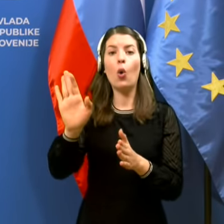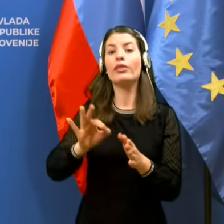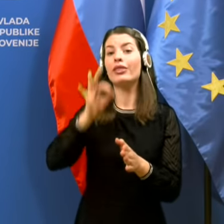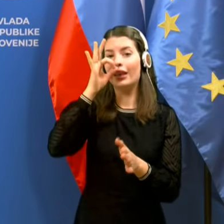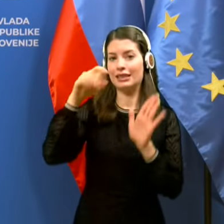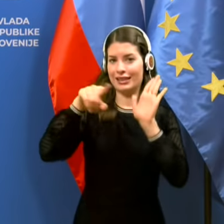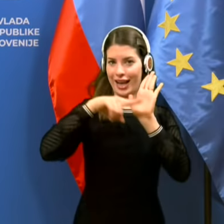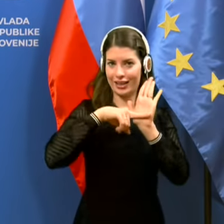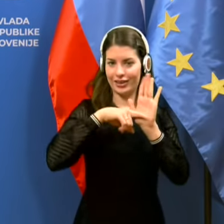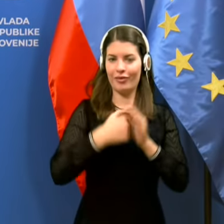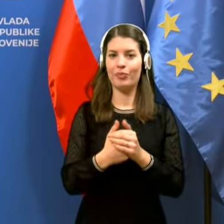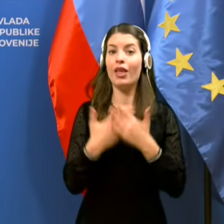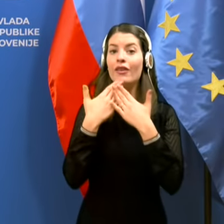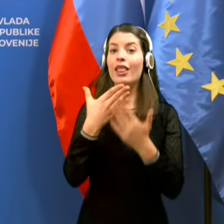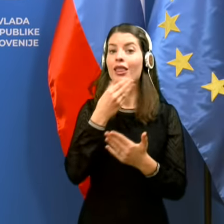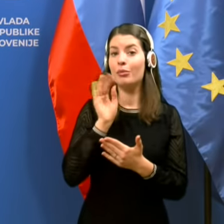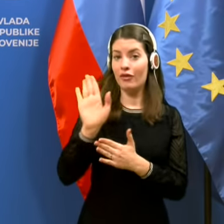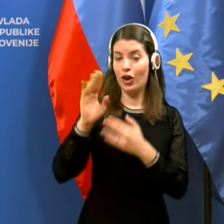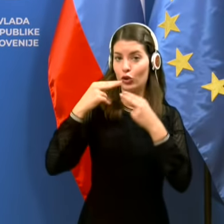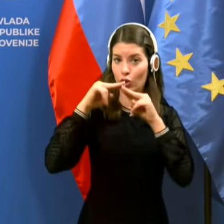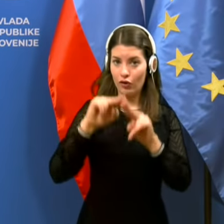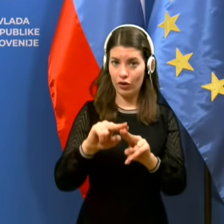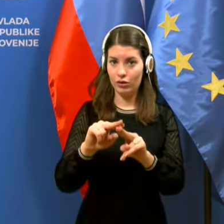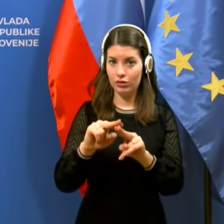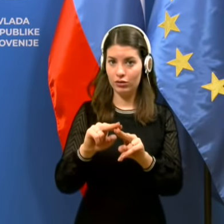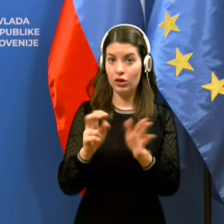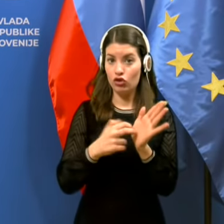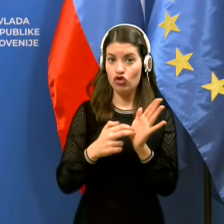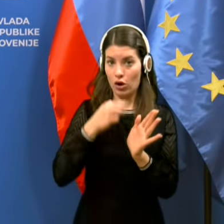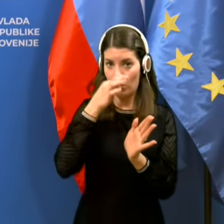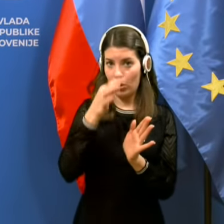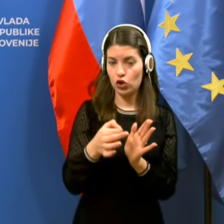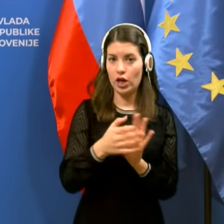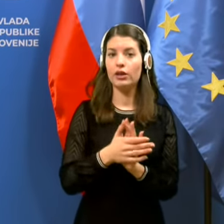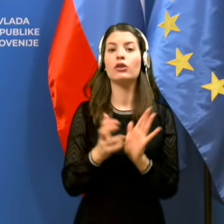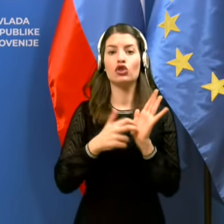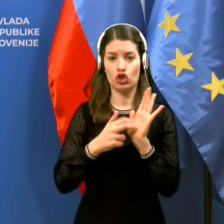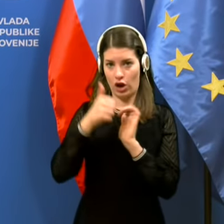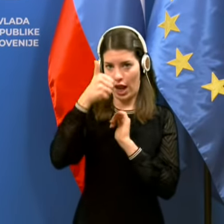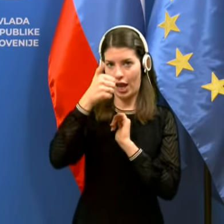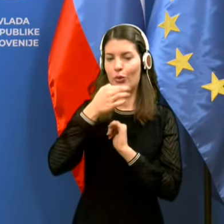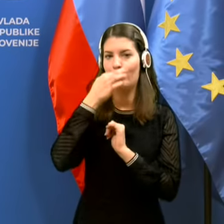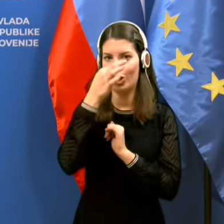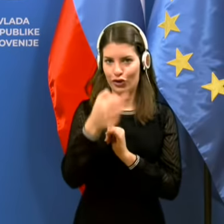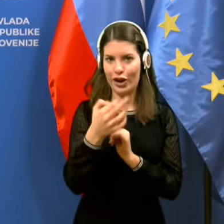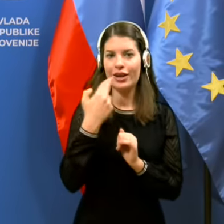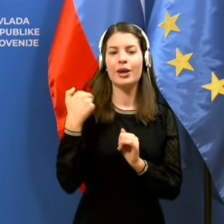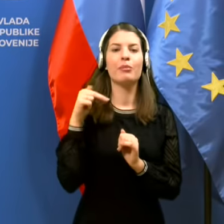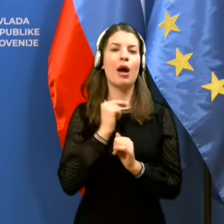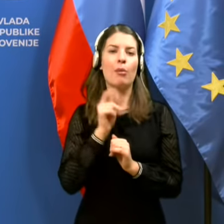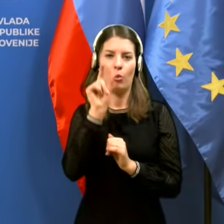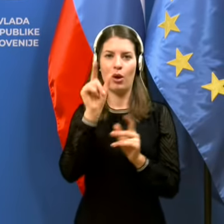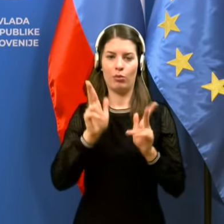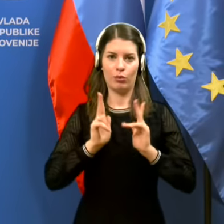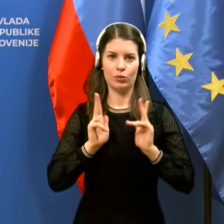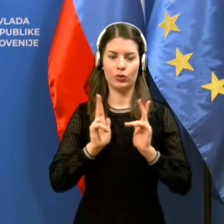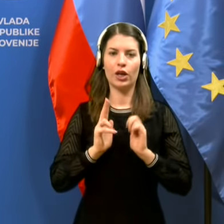Hvala lepa za ta odgovor. Še kakšno vprašanje? Eno vprašanje še imamo, samo trenutak.